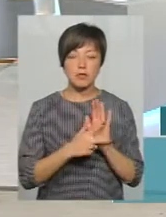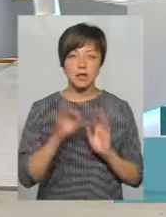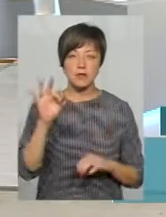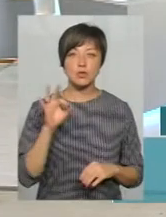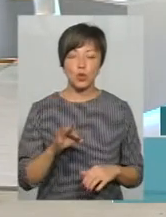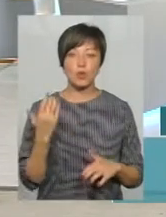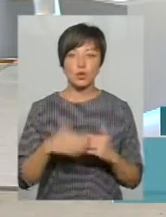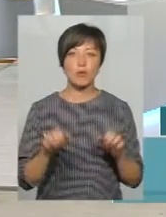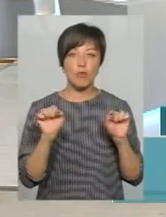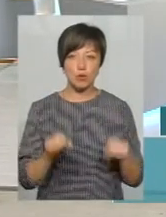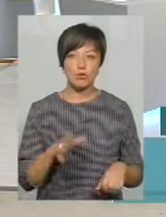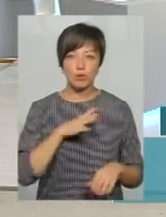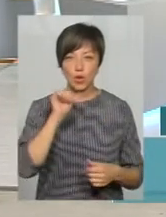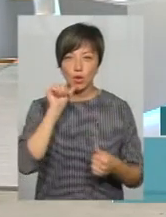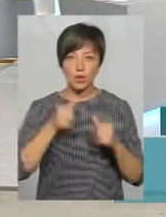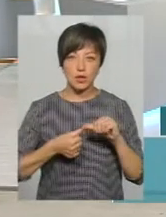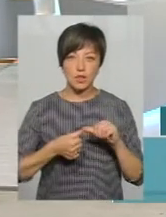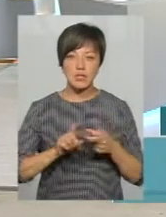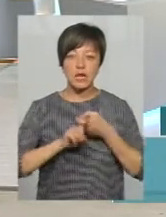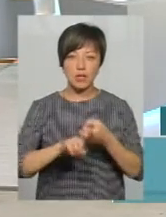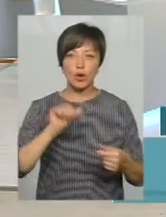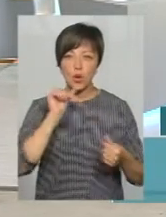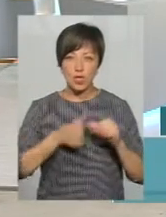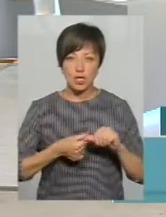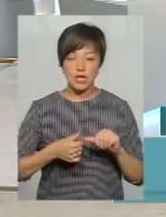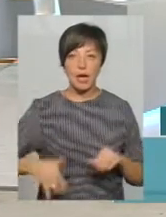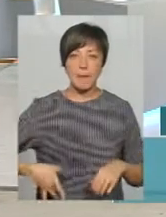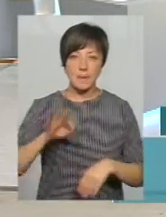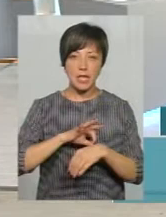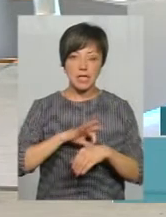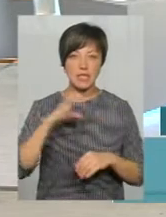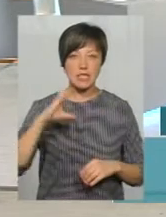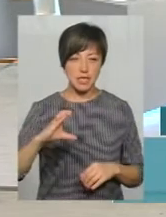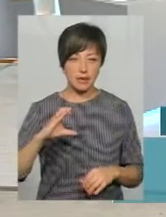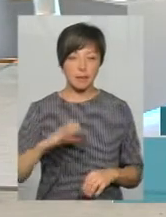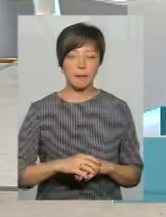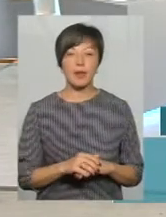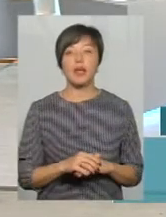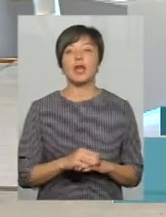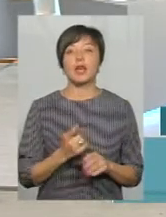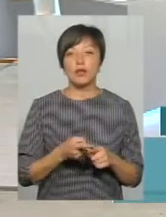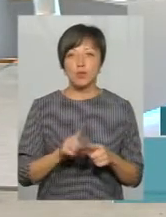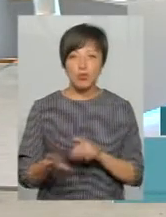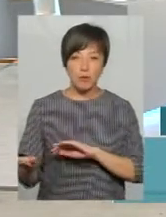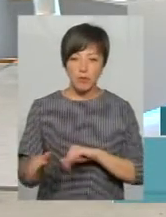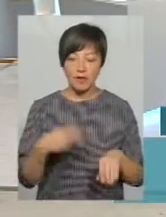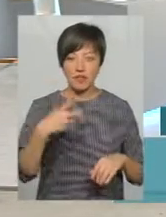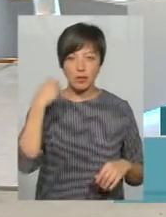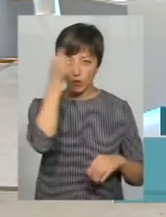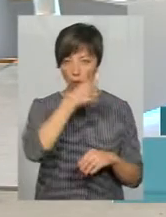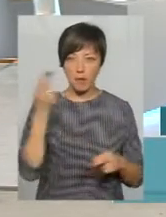хворих вже можуть бути заражені хронічним гепатитом С. Тому він перебігає 20 років